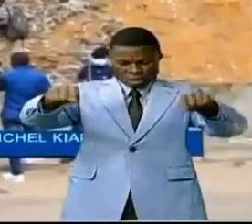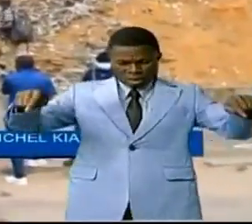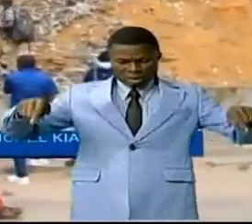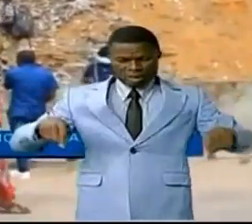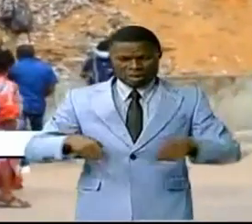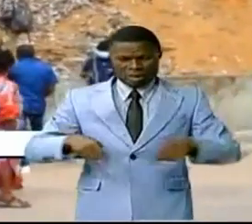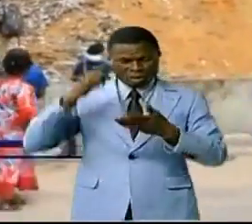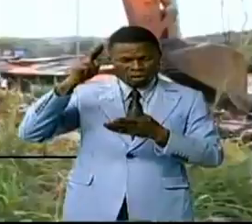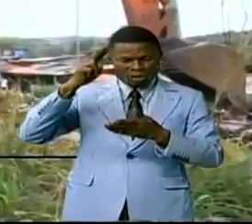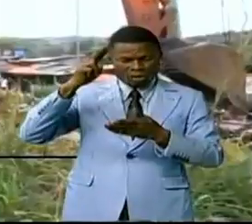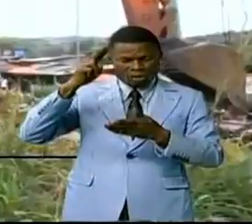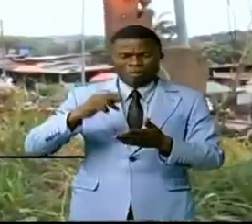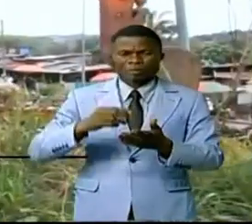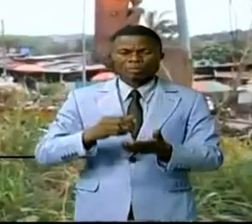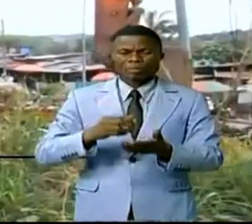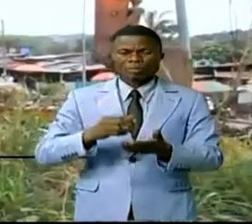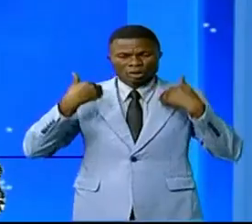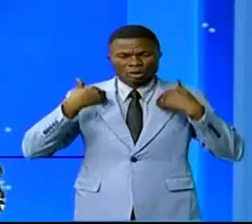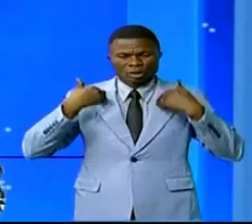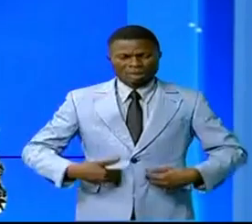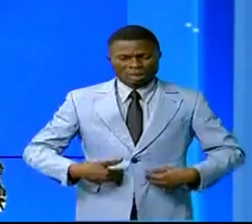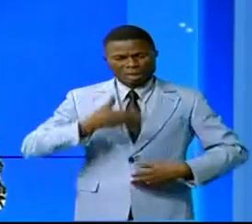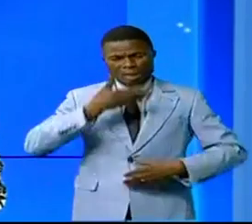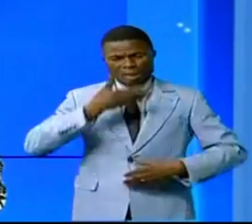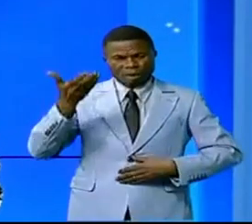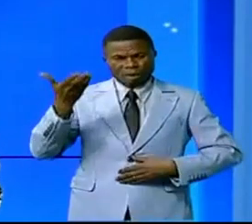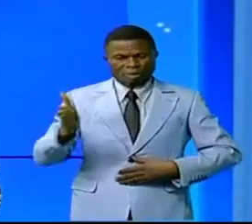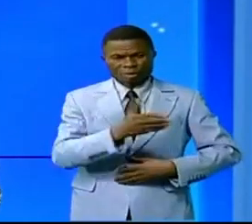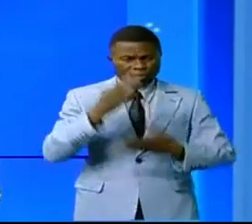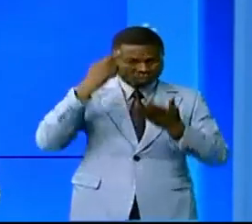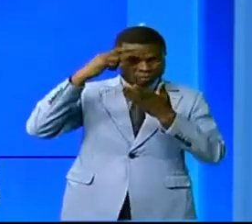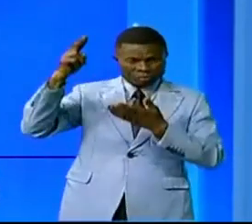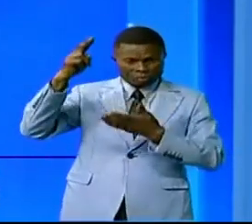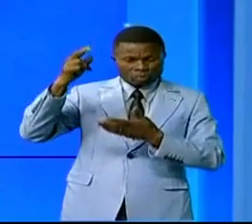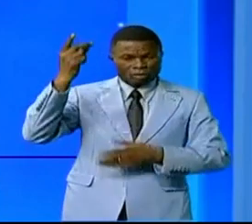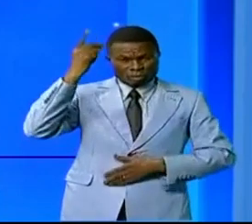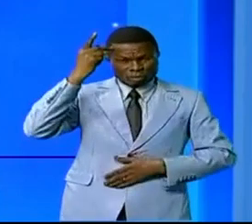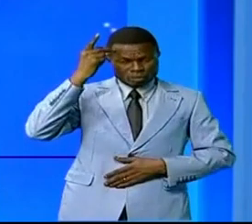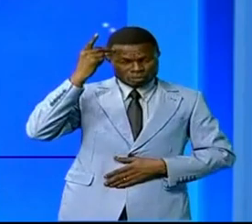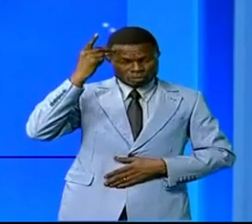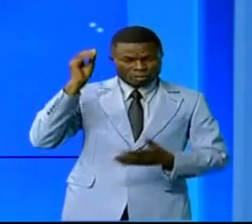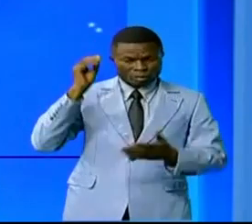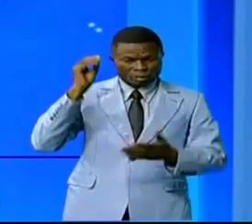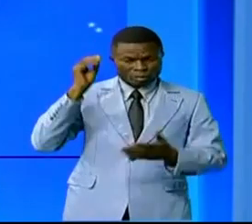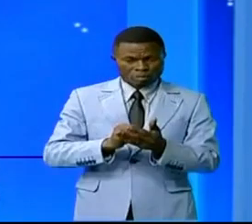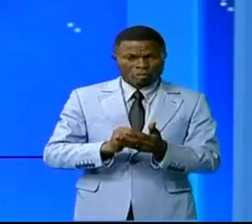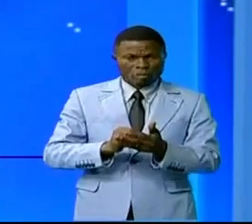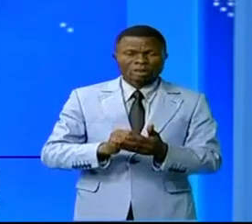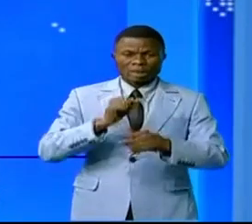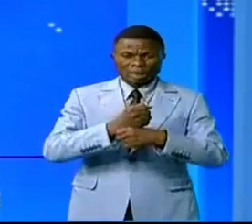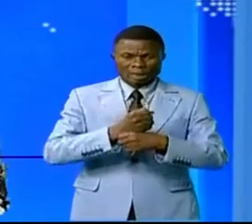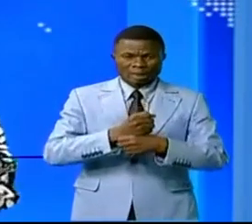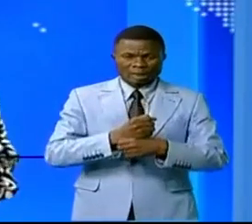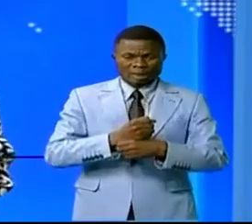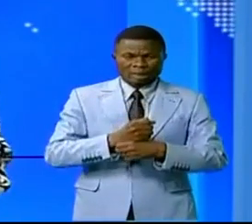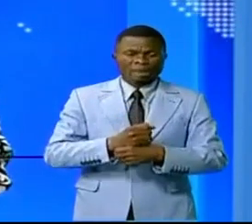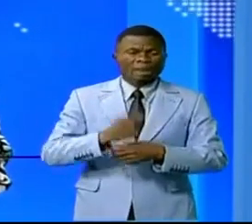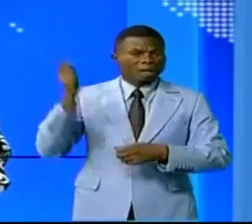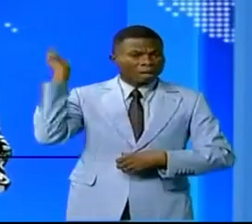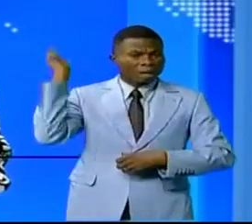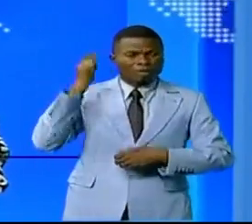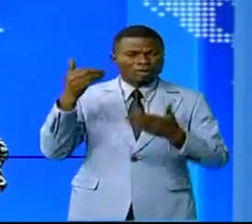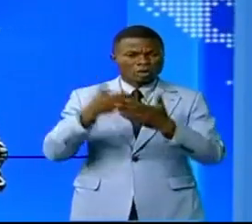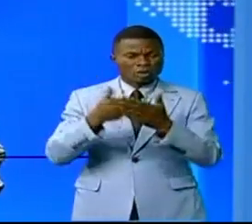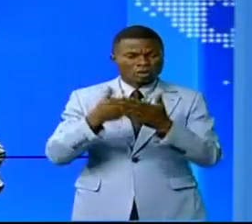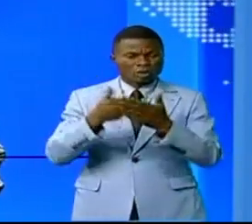'Unikin qui doit procurer la santé. L'université de Kinshasa vient de produire encore un nouveau professeur. Il